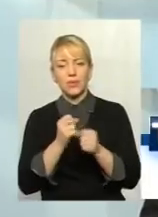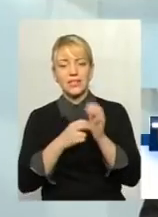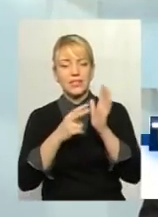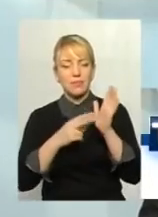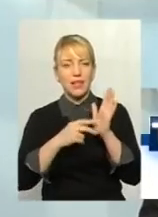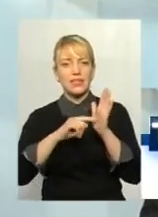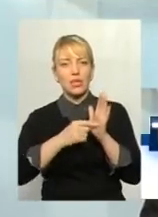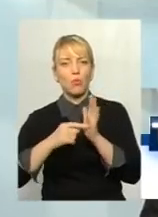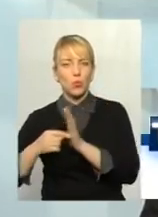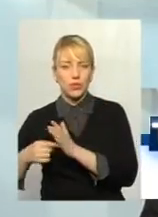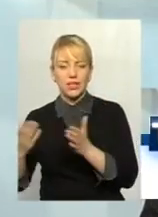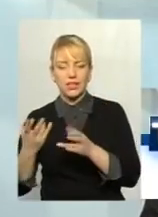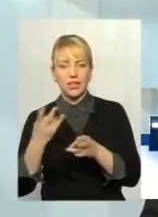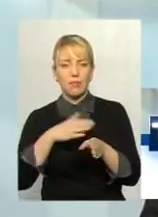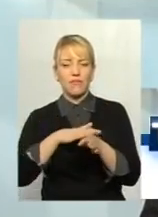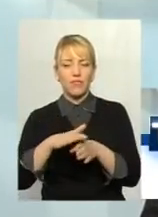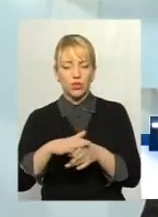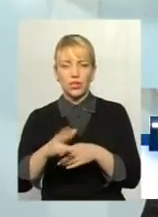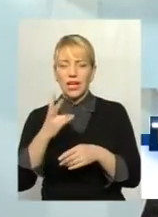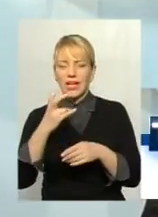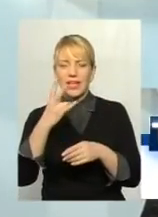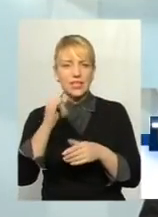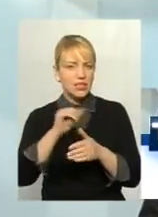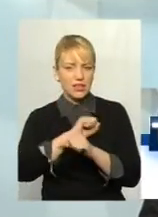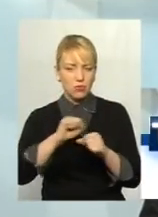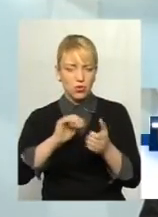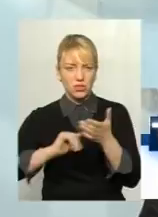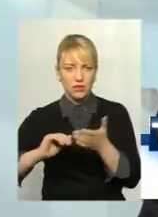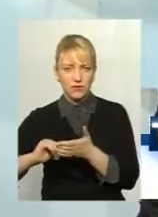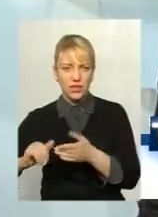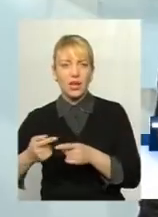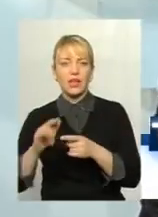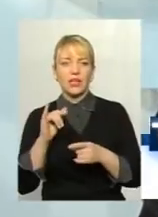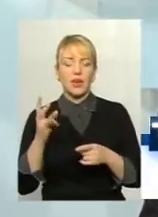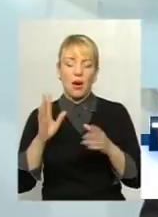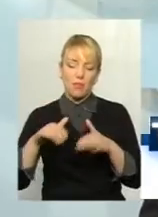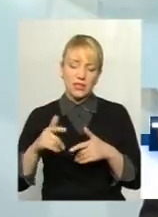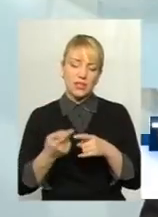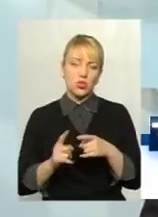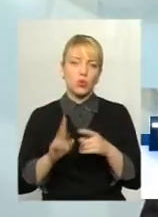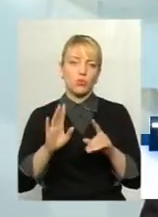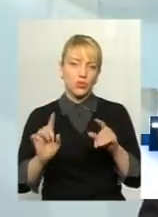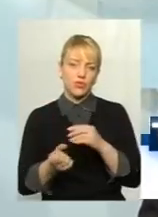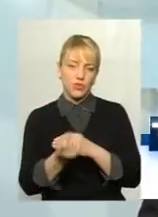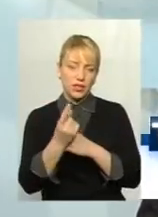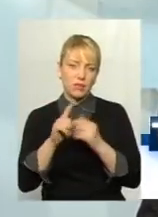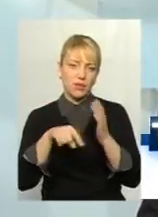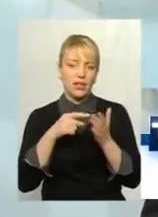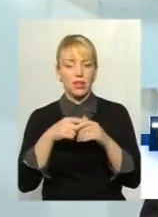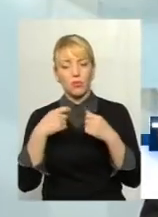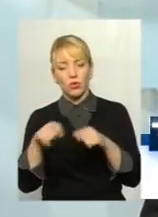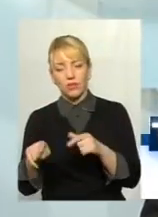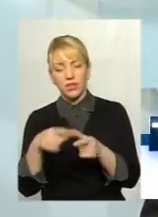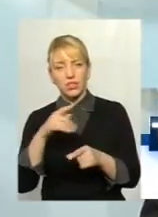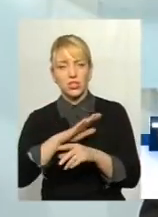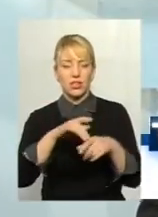виконати, і жоден з них не можна минути. І тільки після виконання 17 пункту стає питання, продавати землю чи не продавати землю. Тому треба спочатку